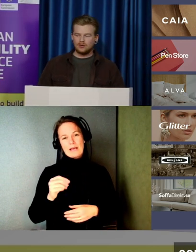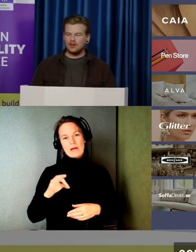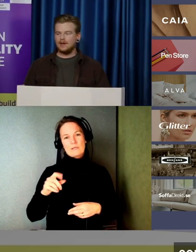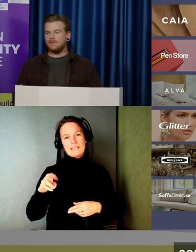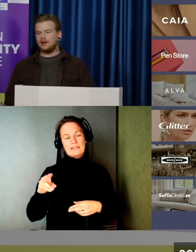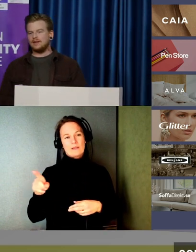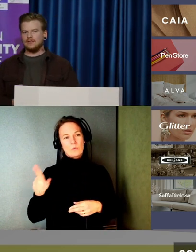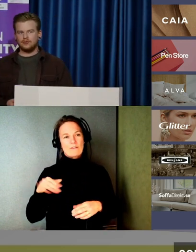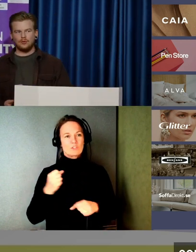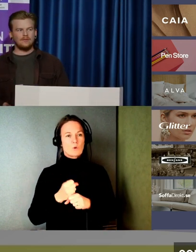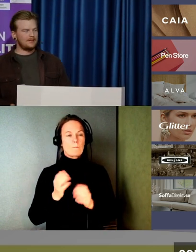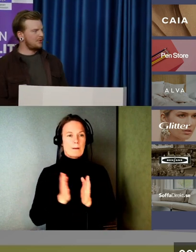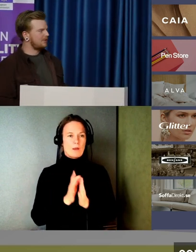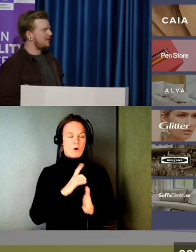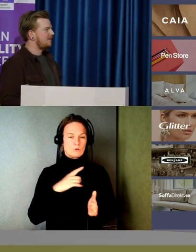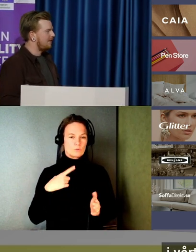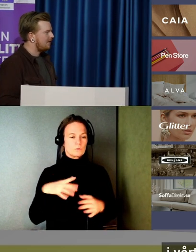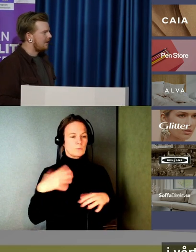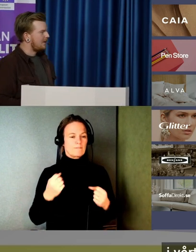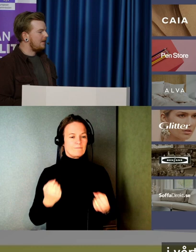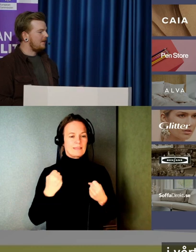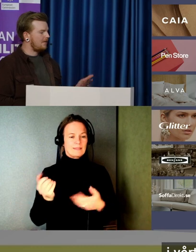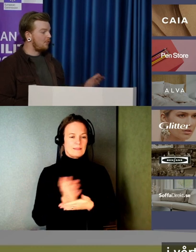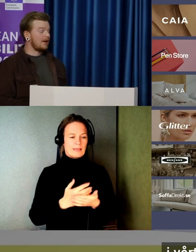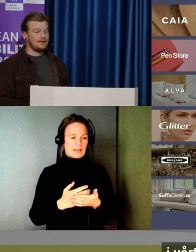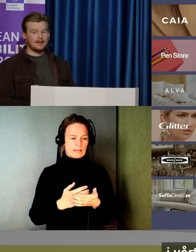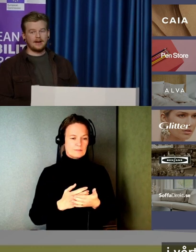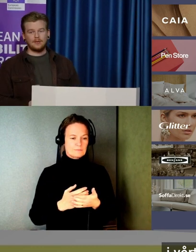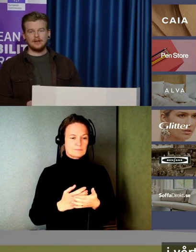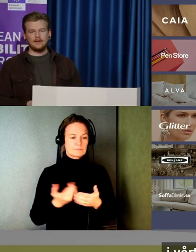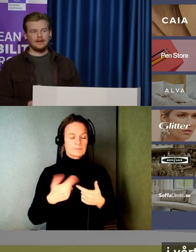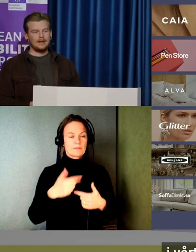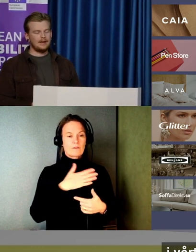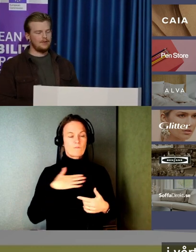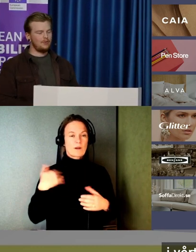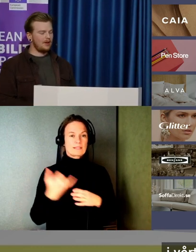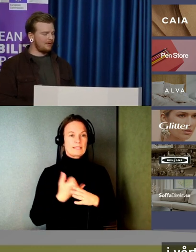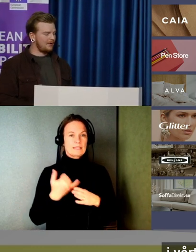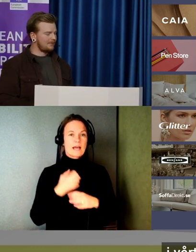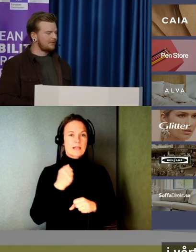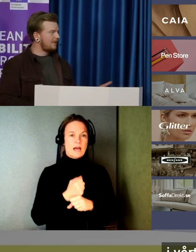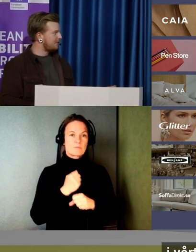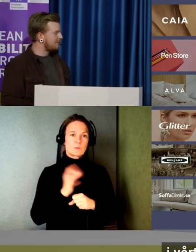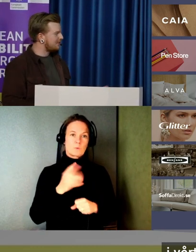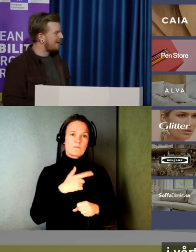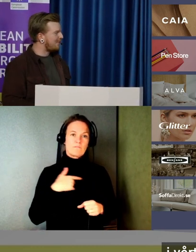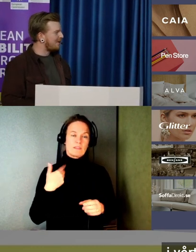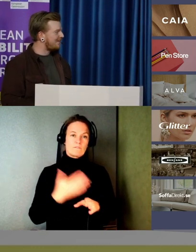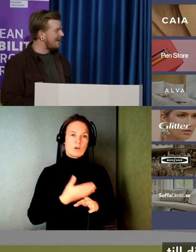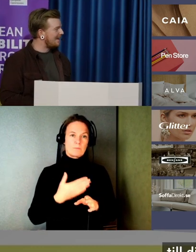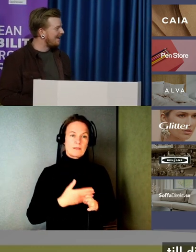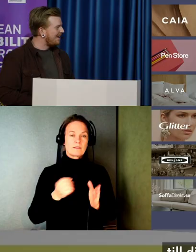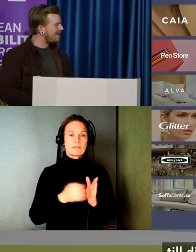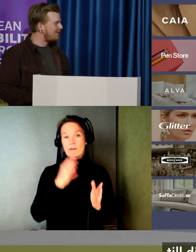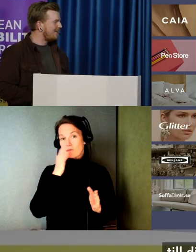oss och varit en otroligt viktig pusselbit i vårat interna arbete, hur det har förberett. Så därför så ställer jag